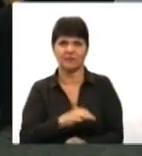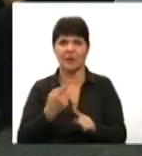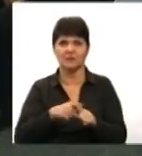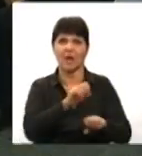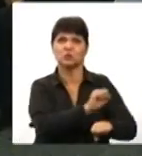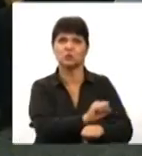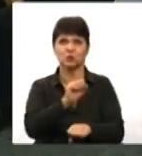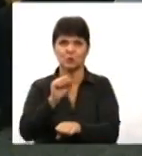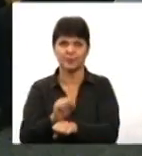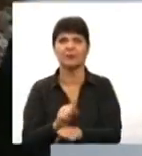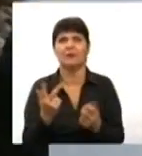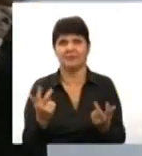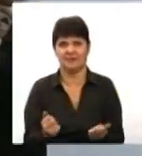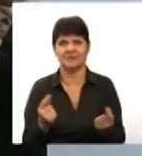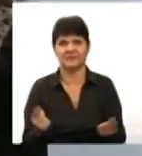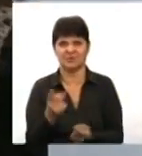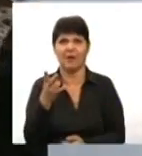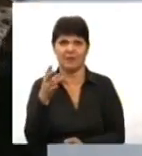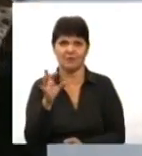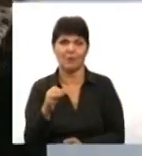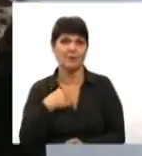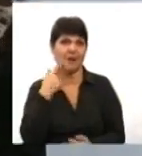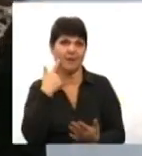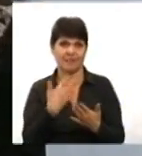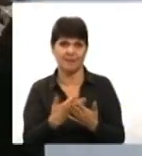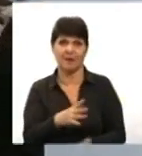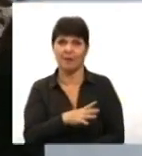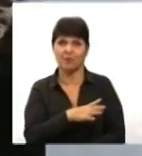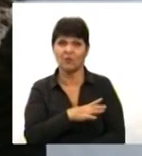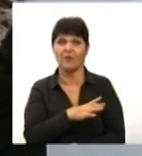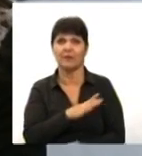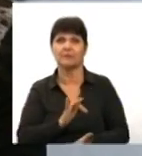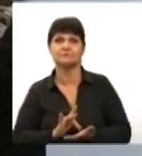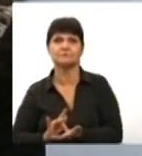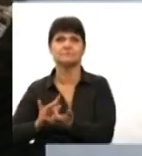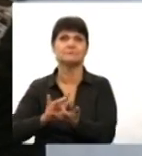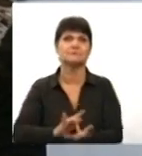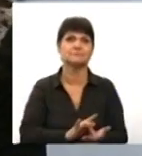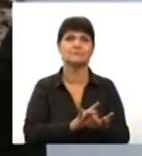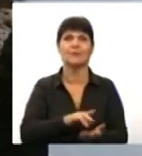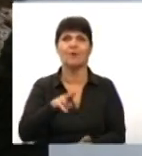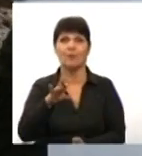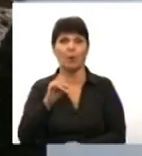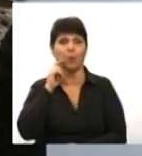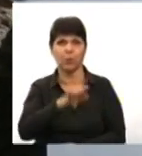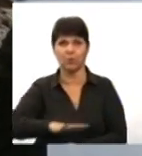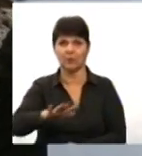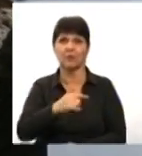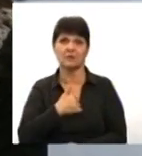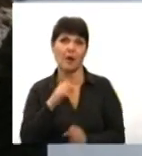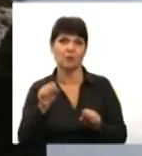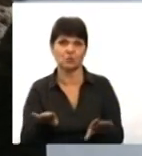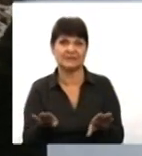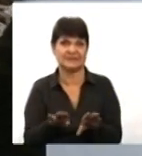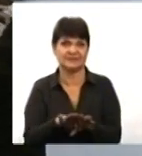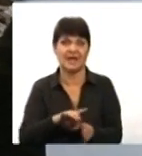громадського транспорту, Звичайно. Я, наприклад, буваю подорожую по Україні, і я можу порівняти з містом